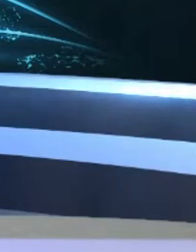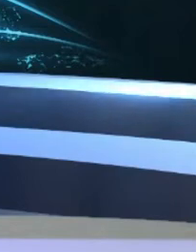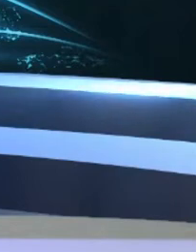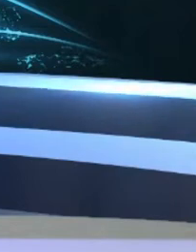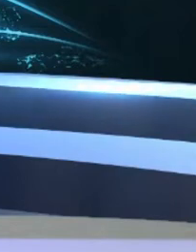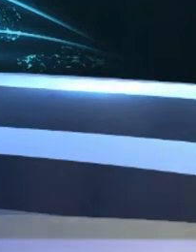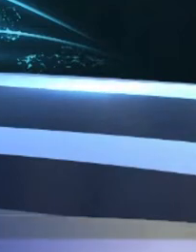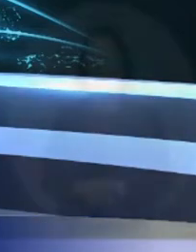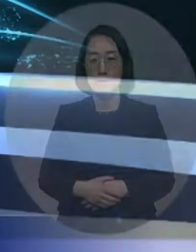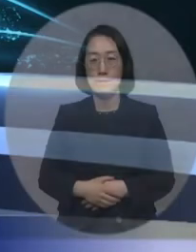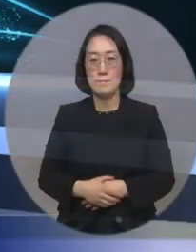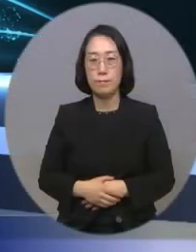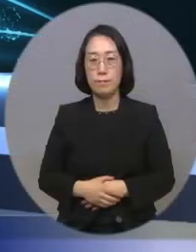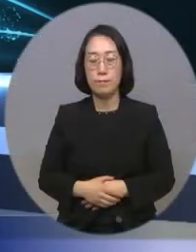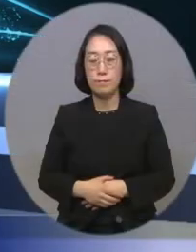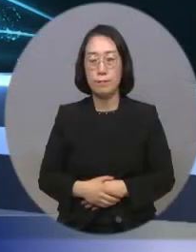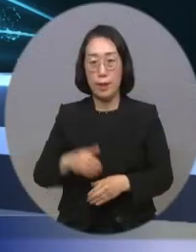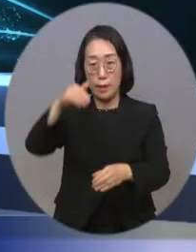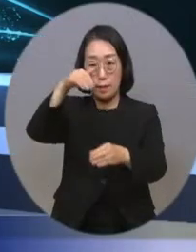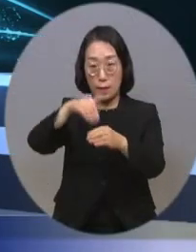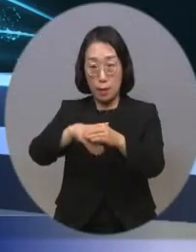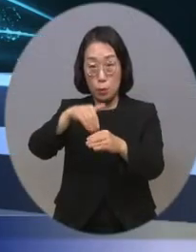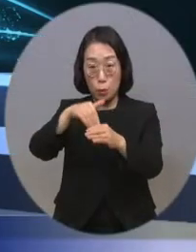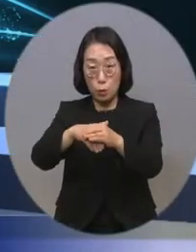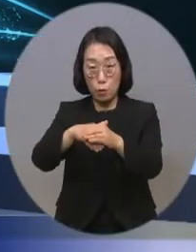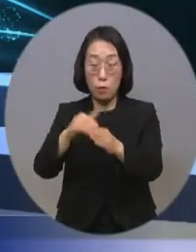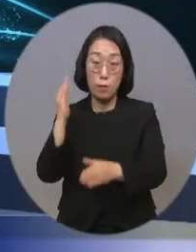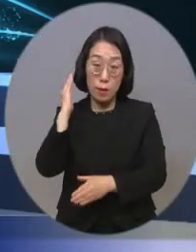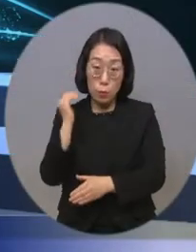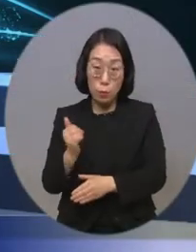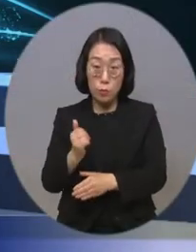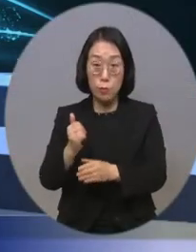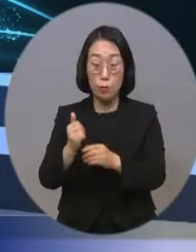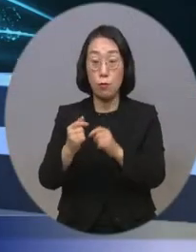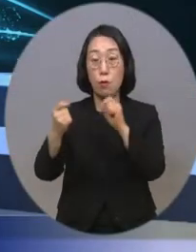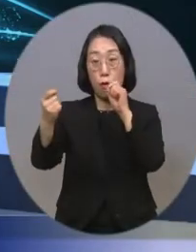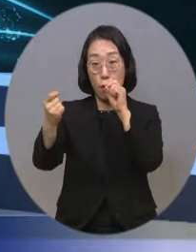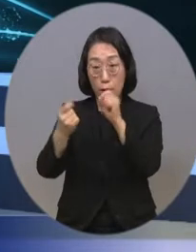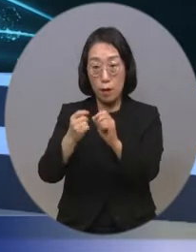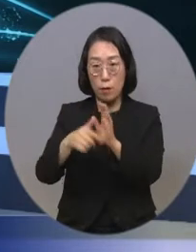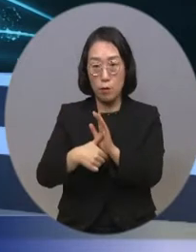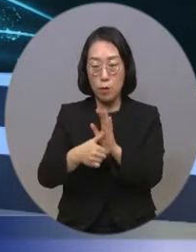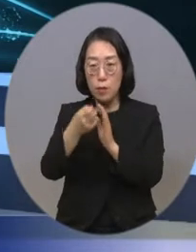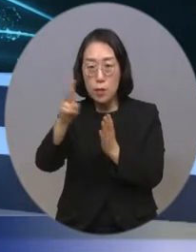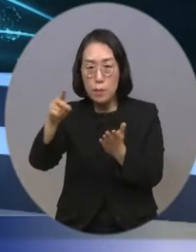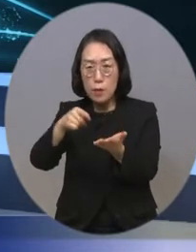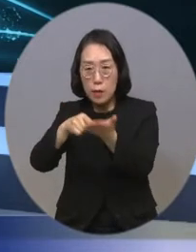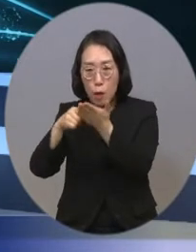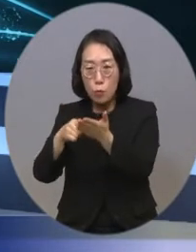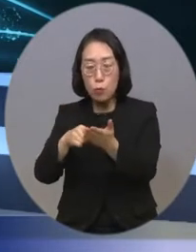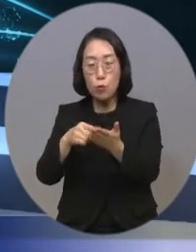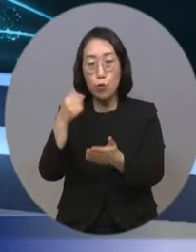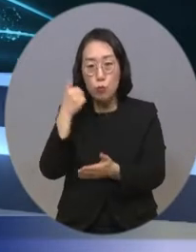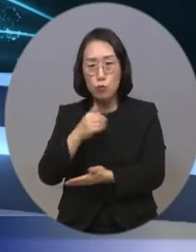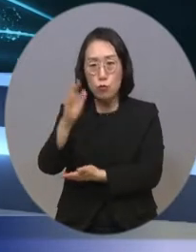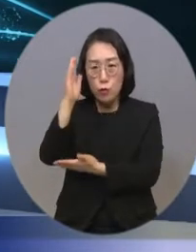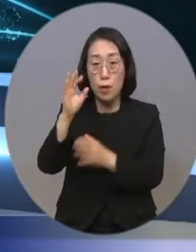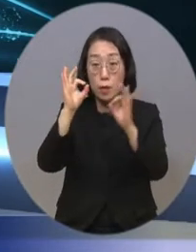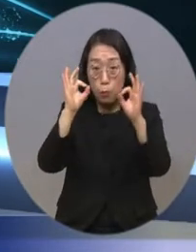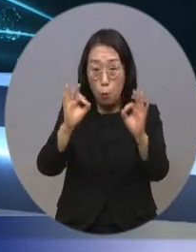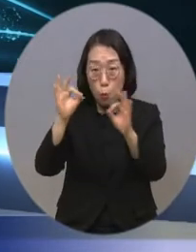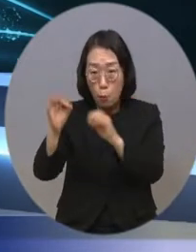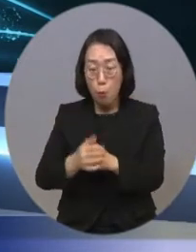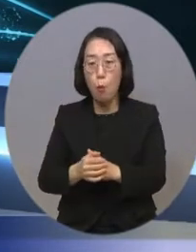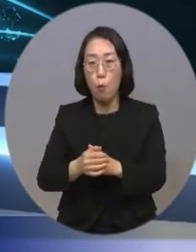제 20대 대통령 선거를 앞두고 많은 유권자들은 TV토론을 통해 각 후보들이 내놓은 정책과